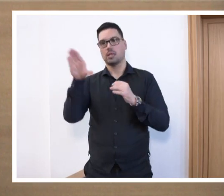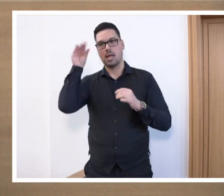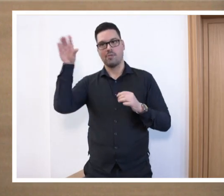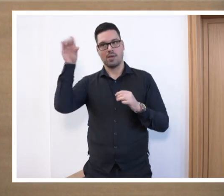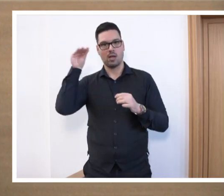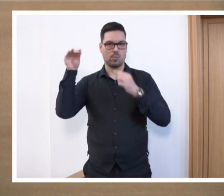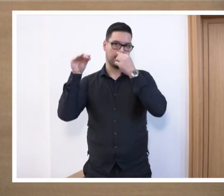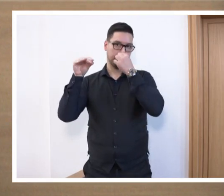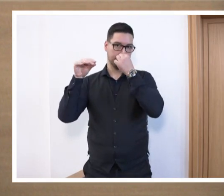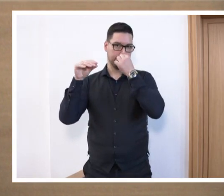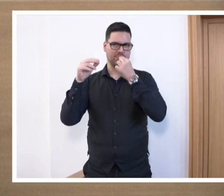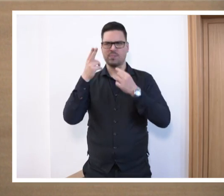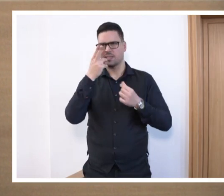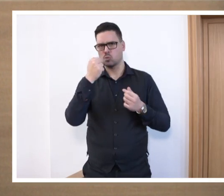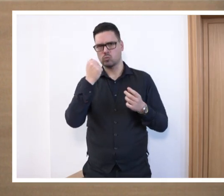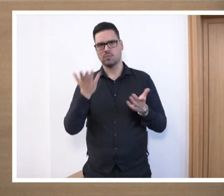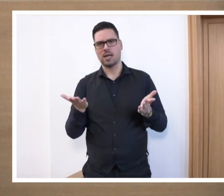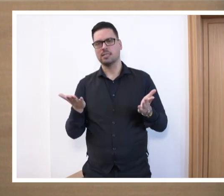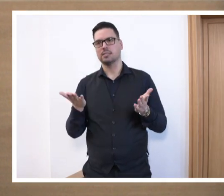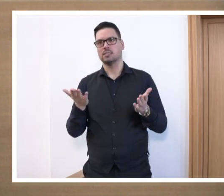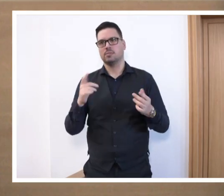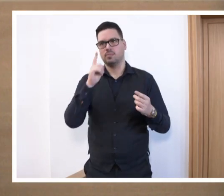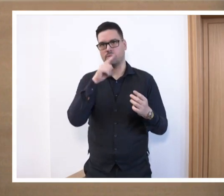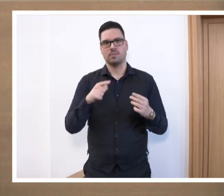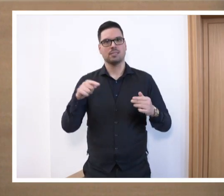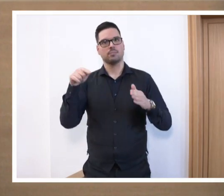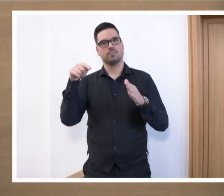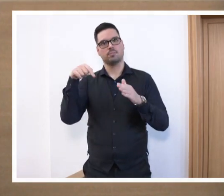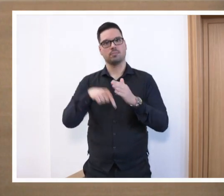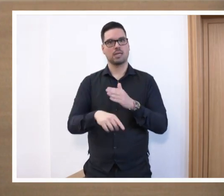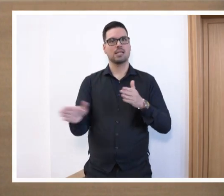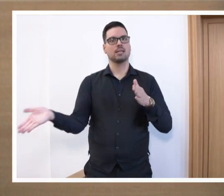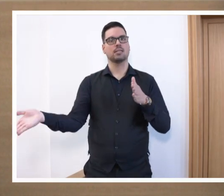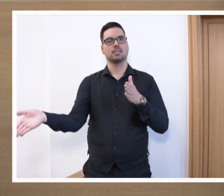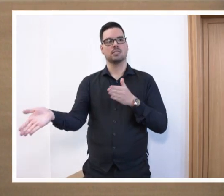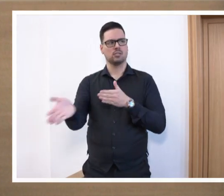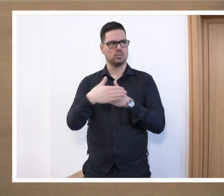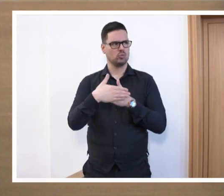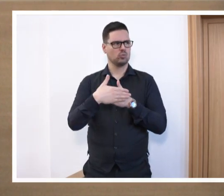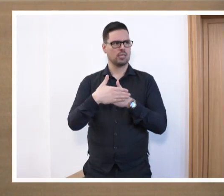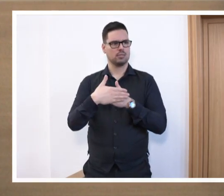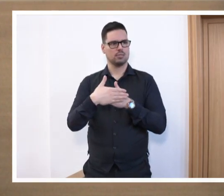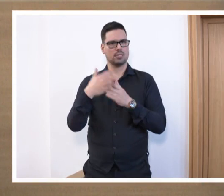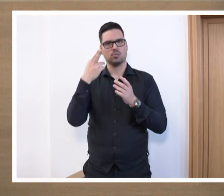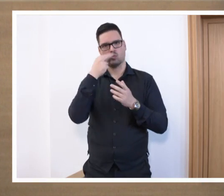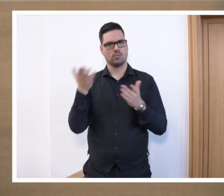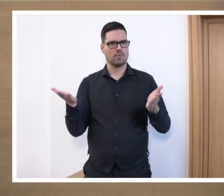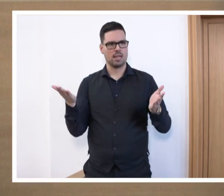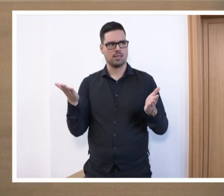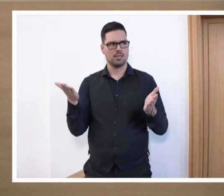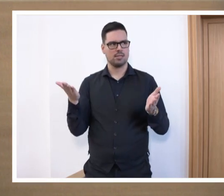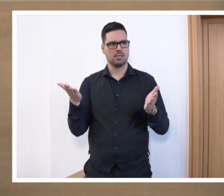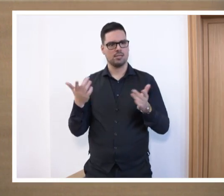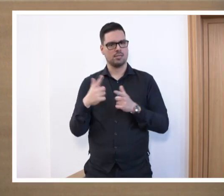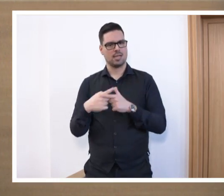dass es Zufälle nur insofern gibt, wenn im Keller die Kellertür zufällt. Dann ist das ein Zufall. Ansonsten